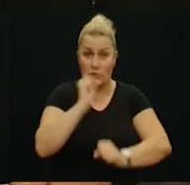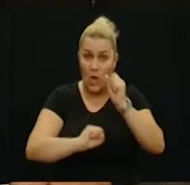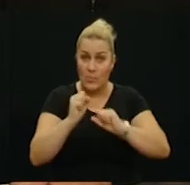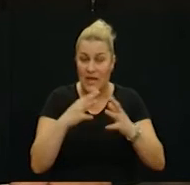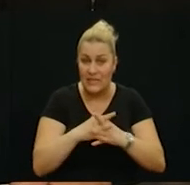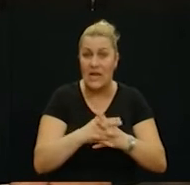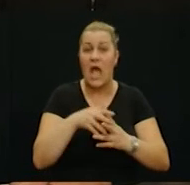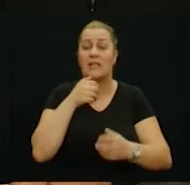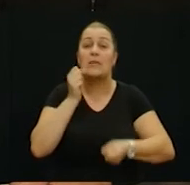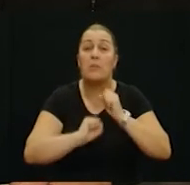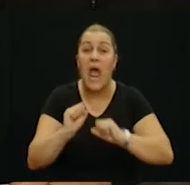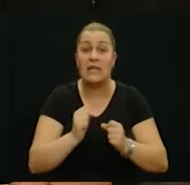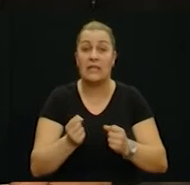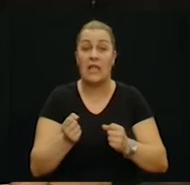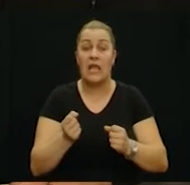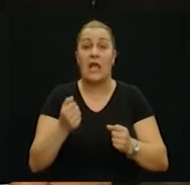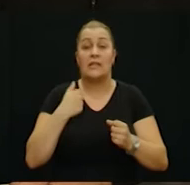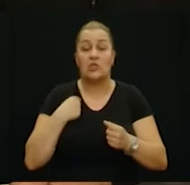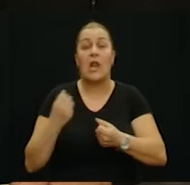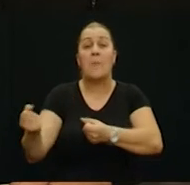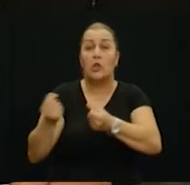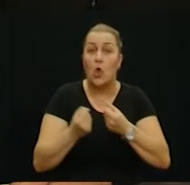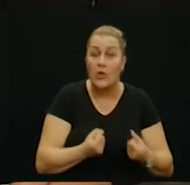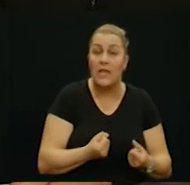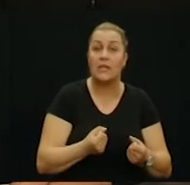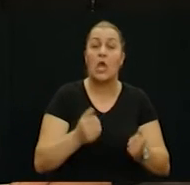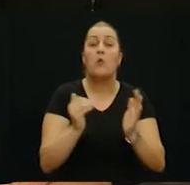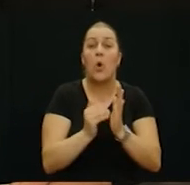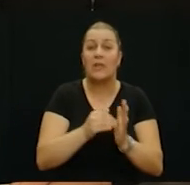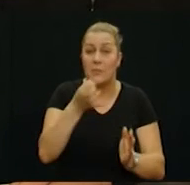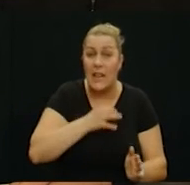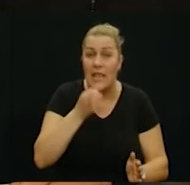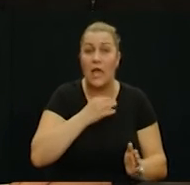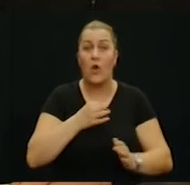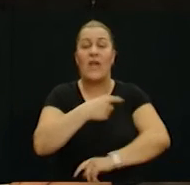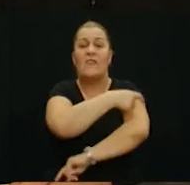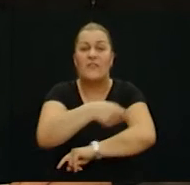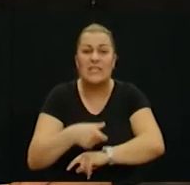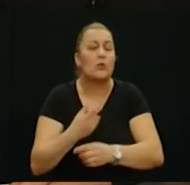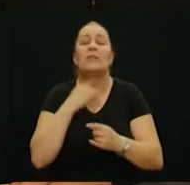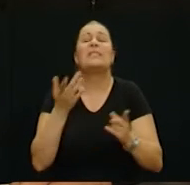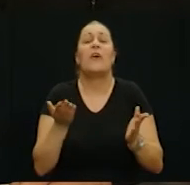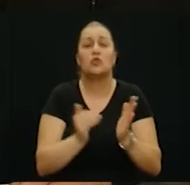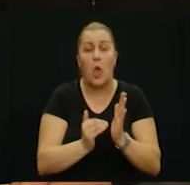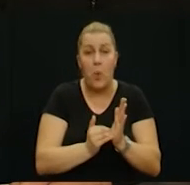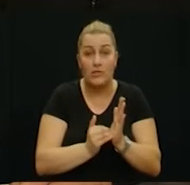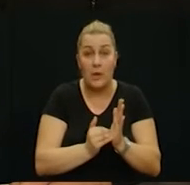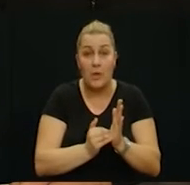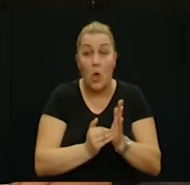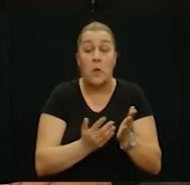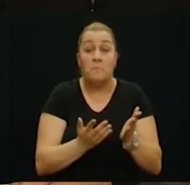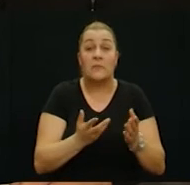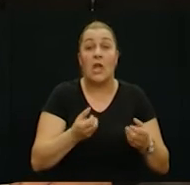za branitelje da će nama donijeti potrebne lijekove fiksatore sve to što nam treba